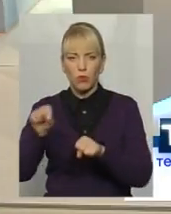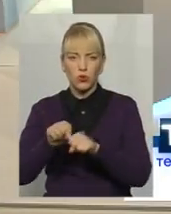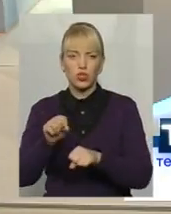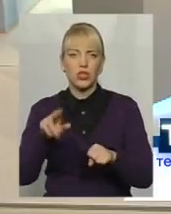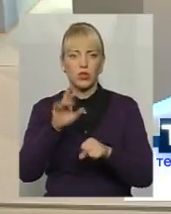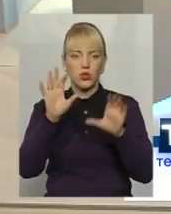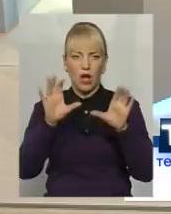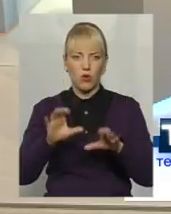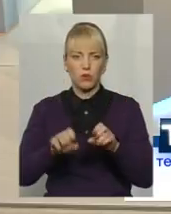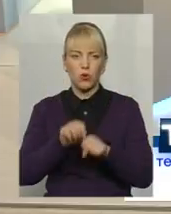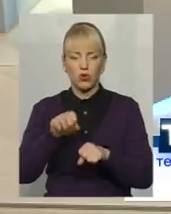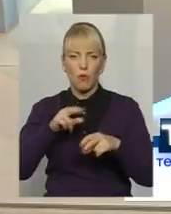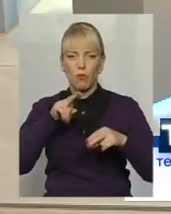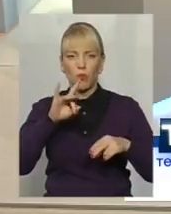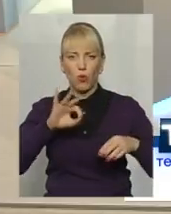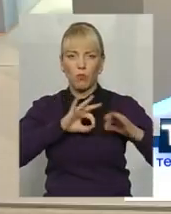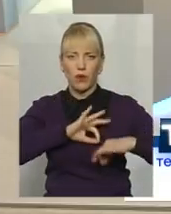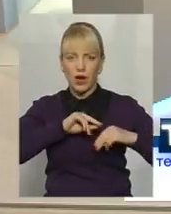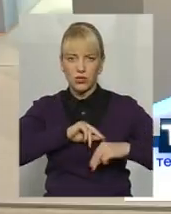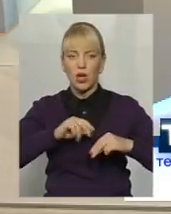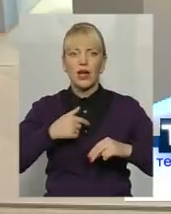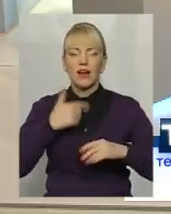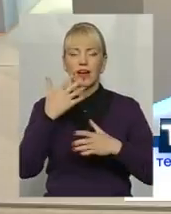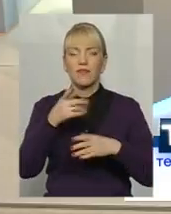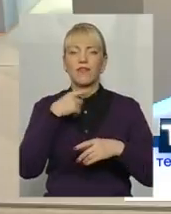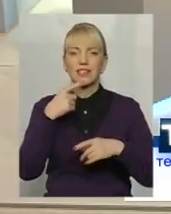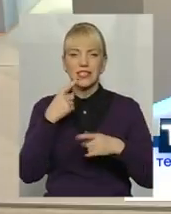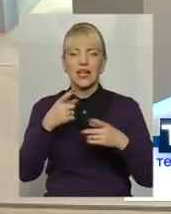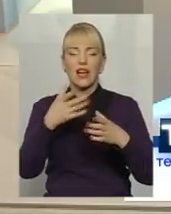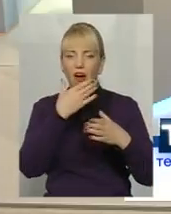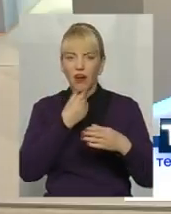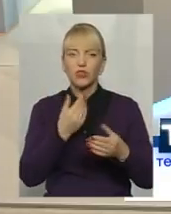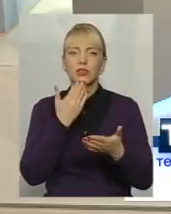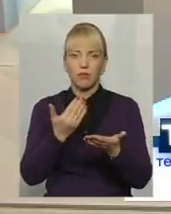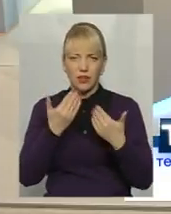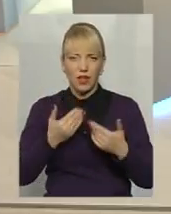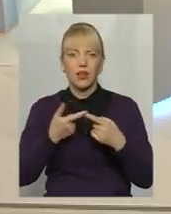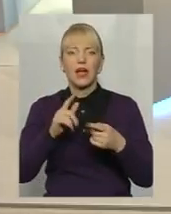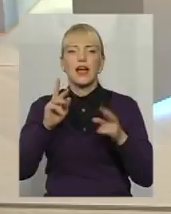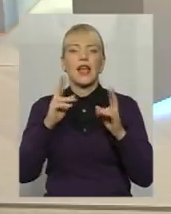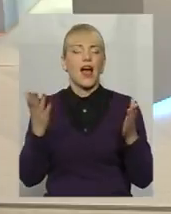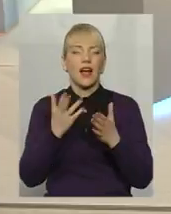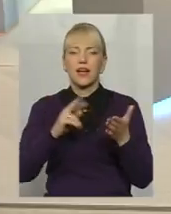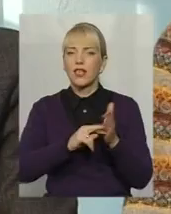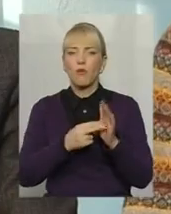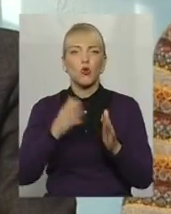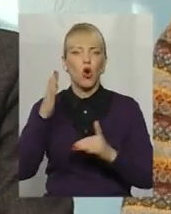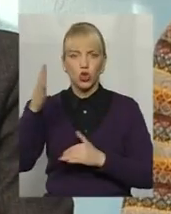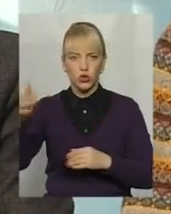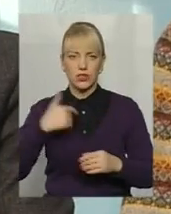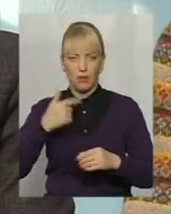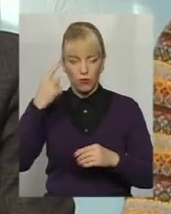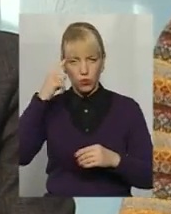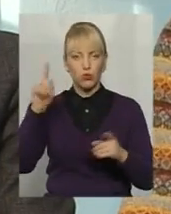Тобто питання, повертаємося, от я сказав, ви задали перше дуже гарне питання. А який прогноз? От прогноз, що ми з 1